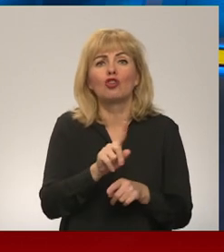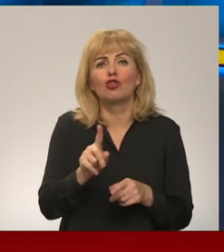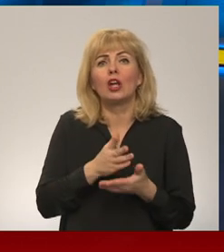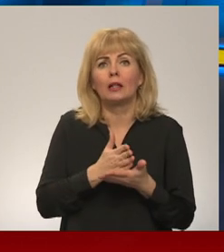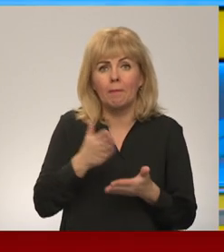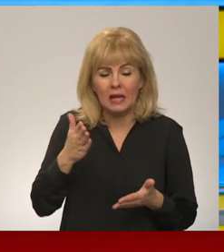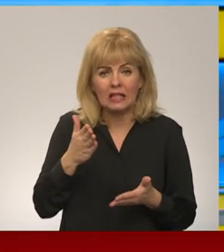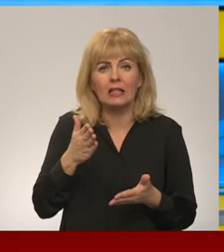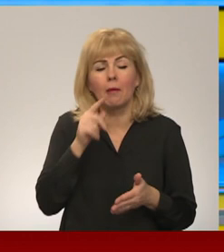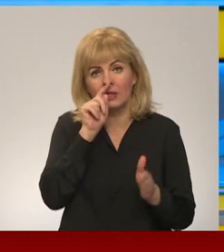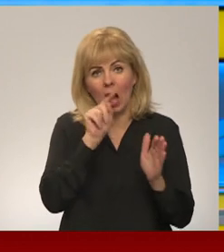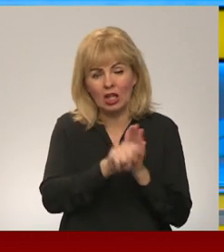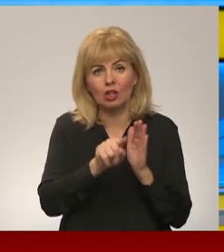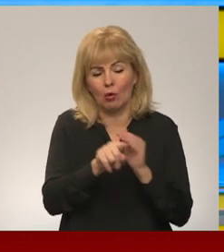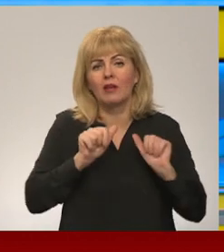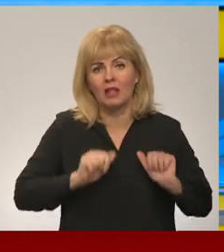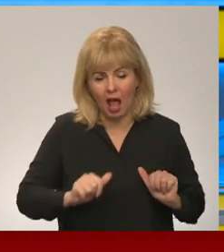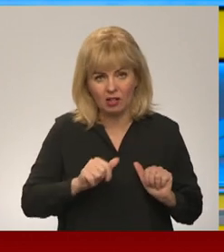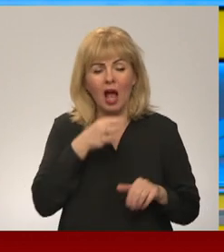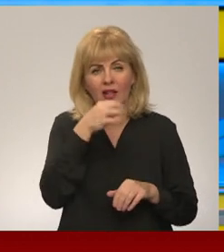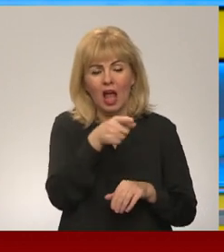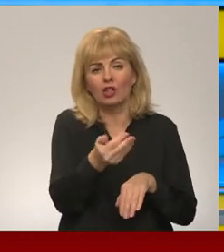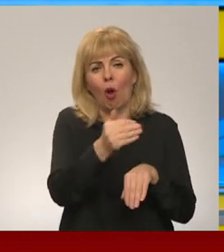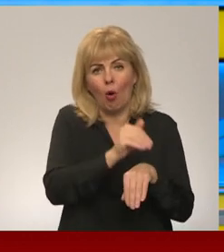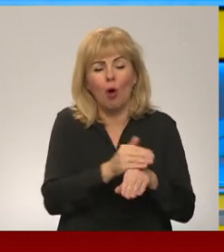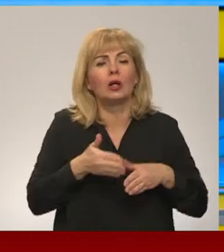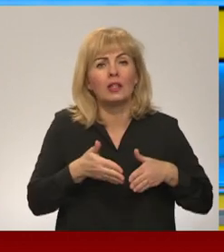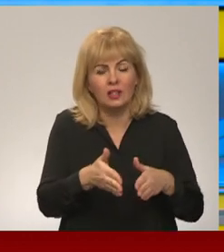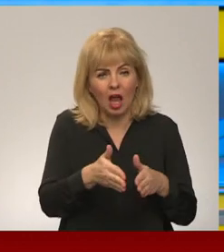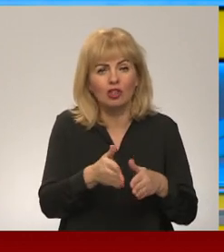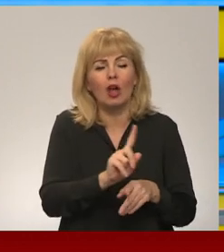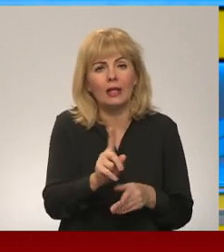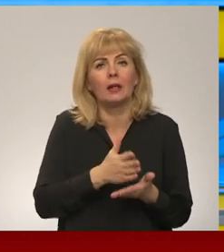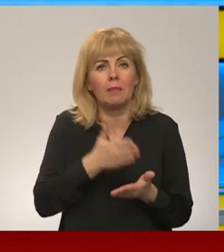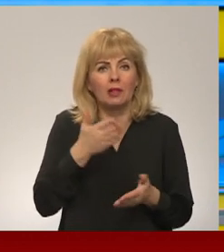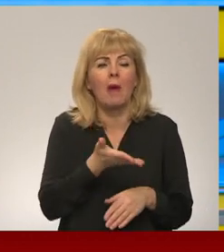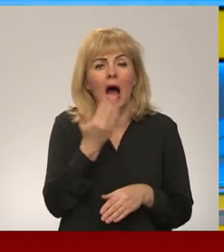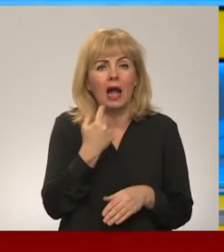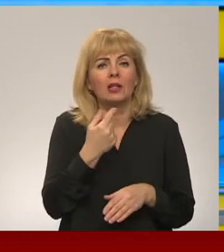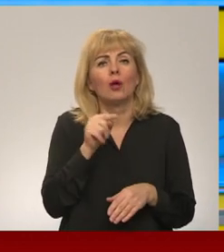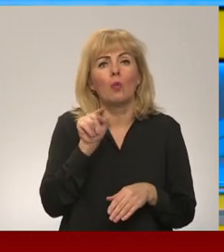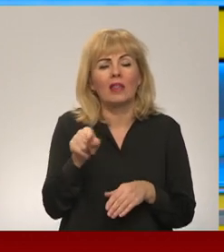ir izlūk dienostu informācija, ka šis konkrētais ceļš ir bīstams, un tādēļ ir aicinājums no tā izvairīties.